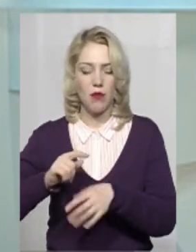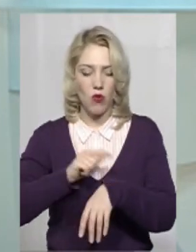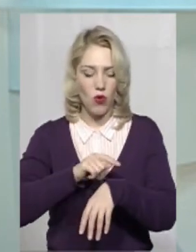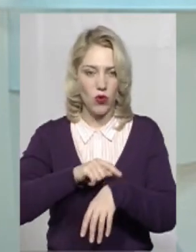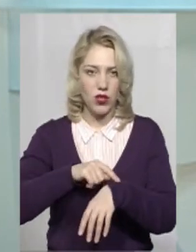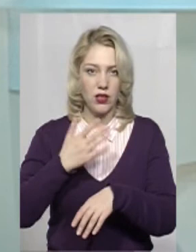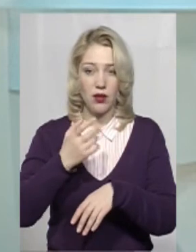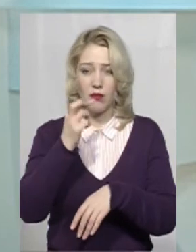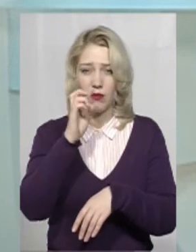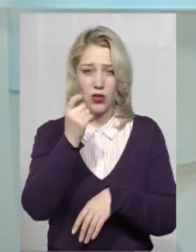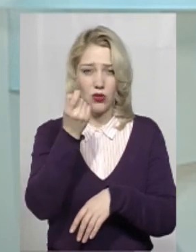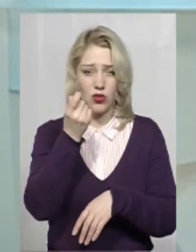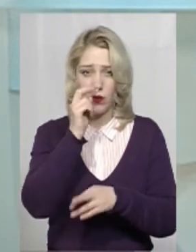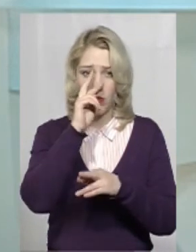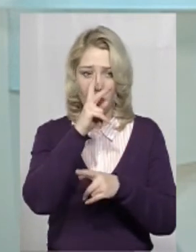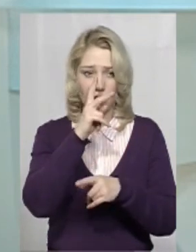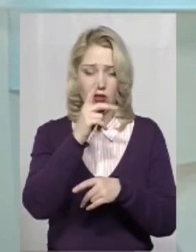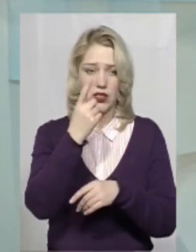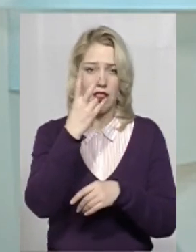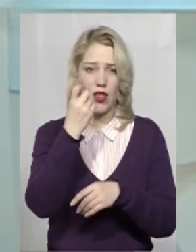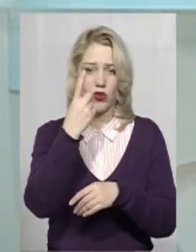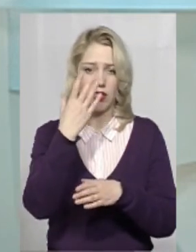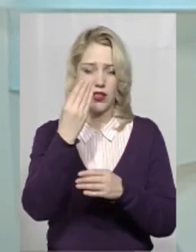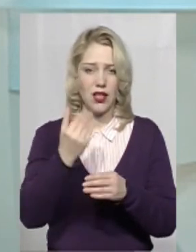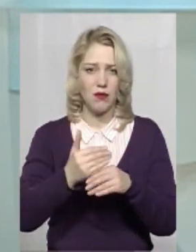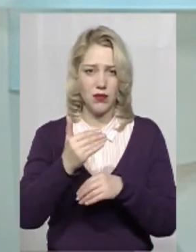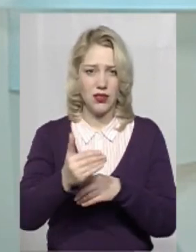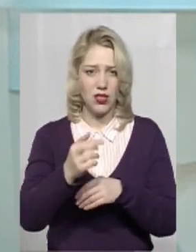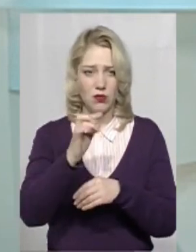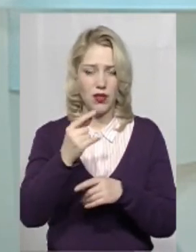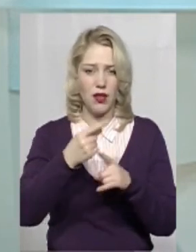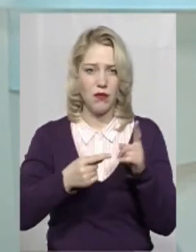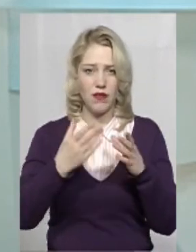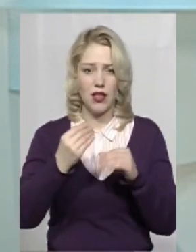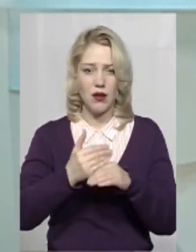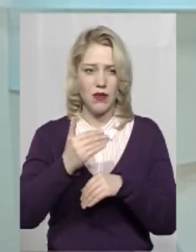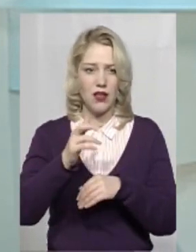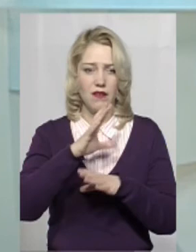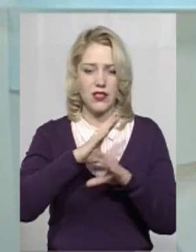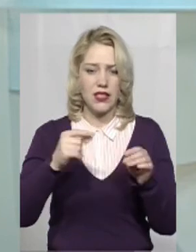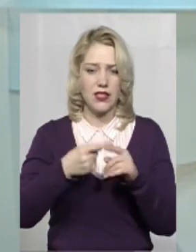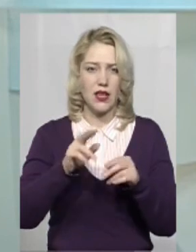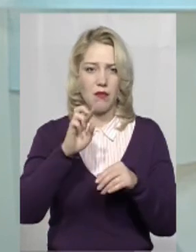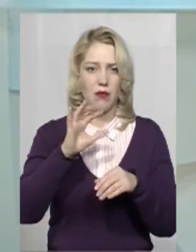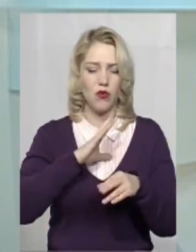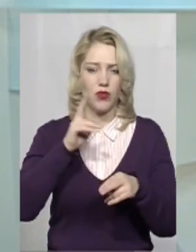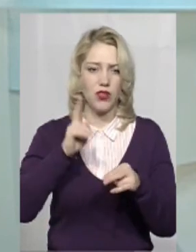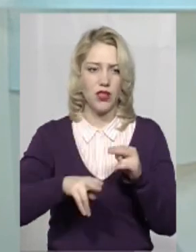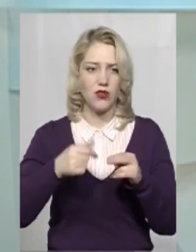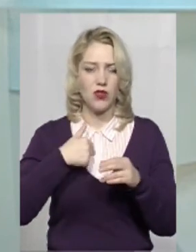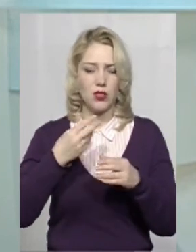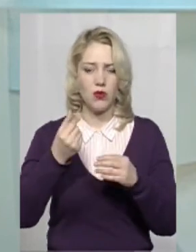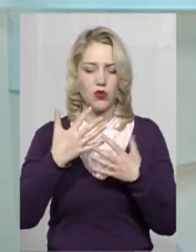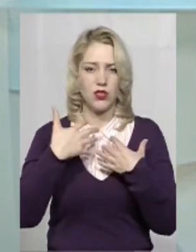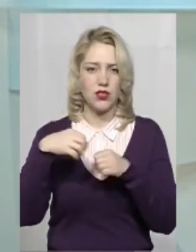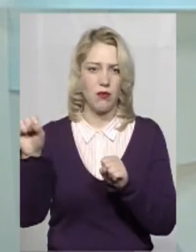ми десь би помилилися, щось би на день зробили пізніше або напівдня, пізніше все. Це був би кінець. Нас би забрали